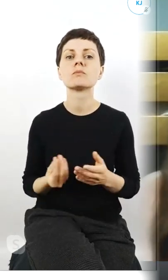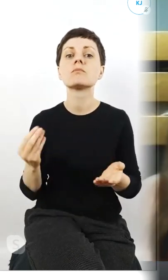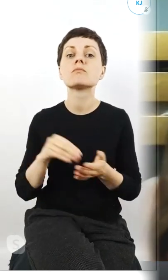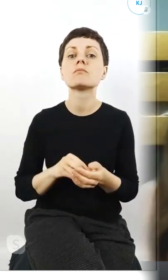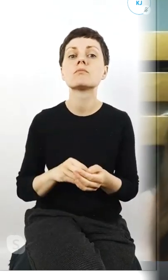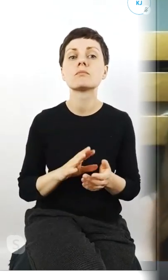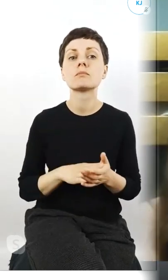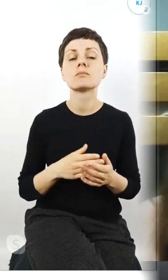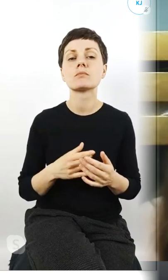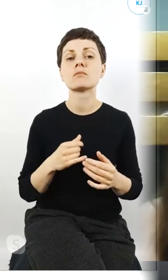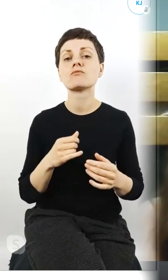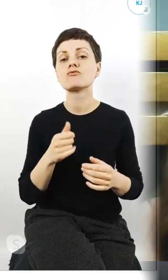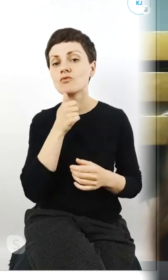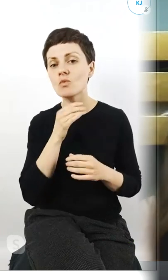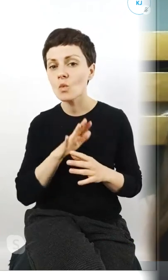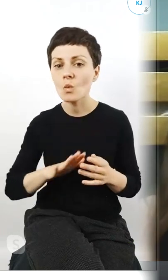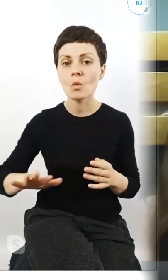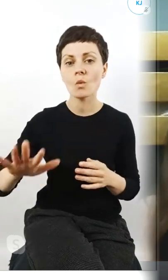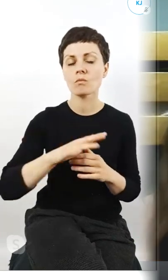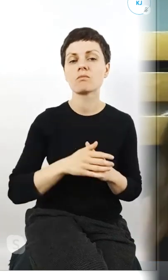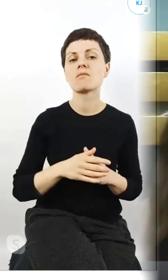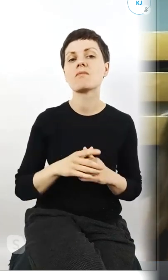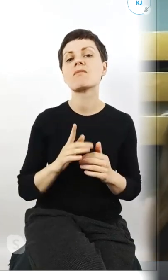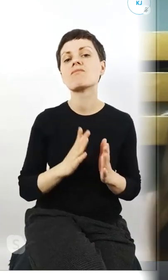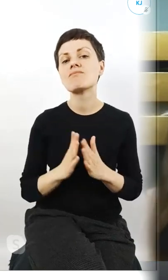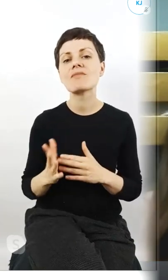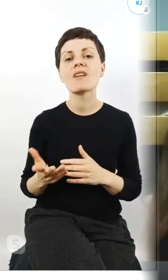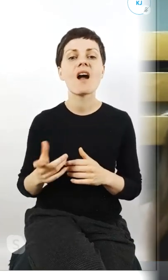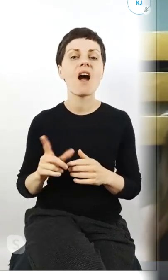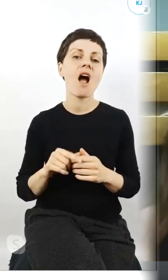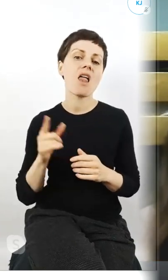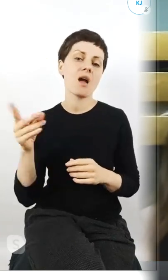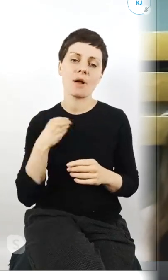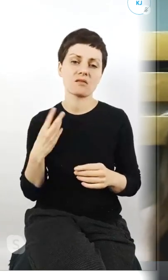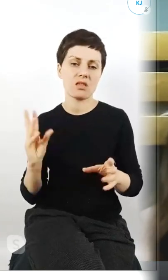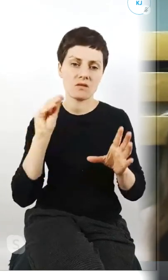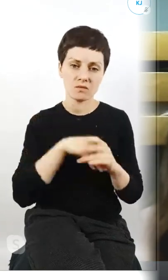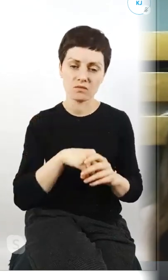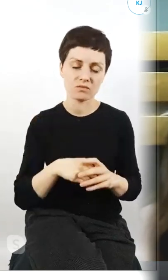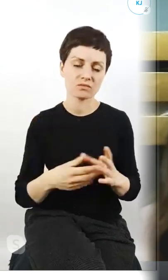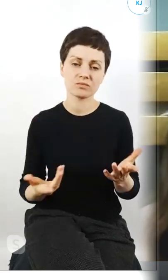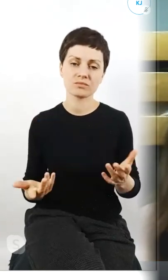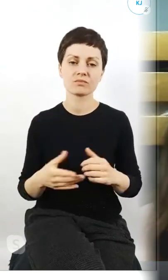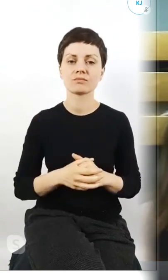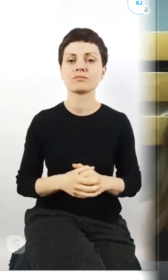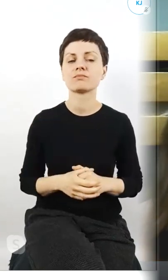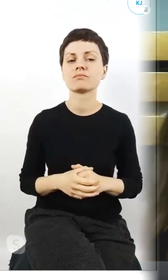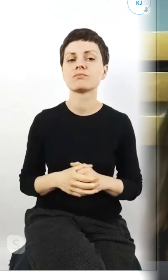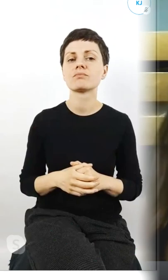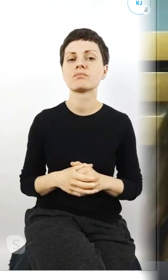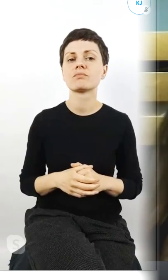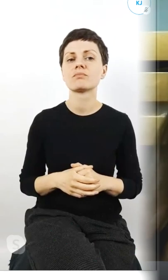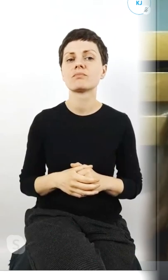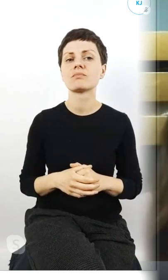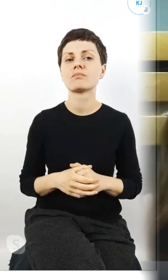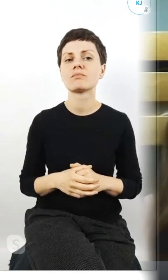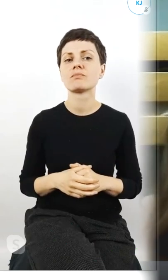ład tylko niestety Polska do niego nie przystąpiła i jakby mamy bardzo